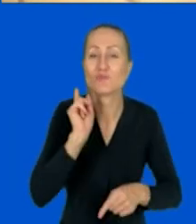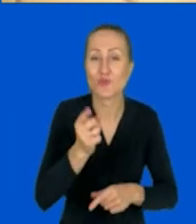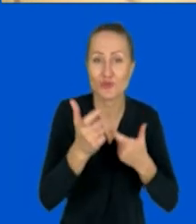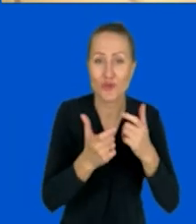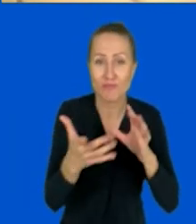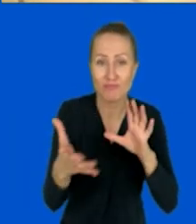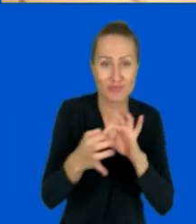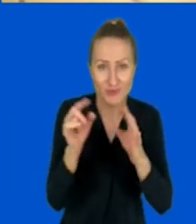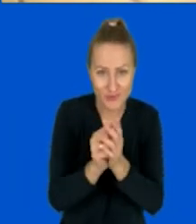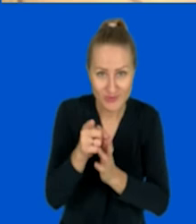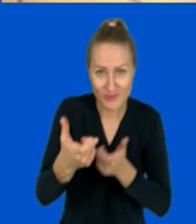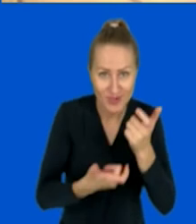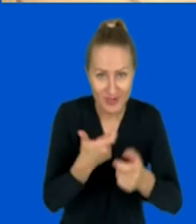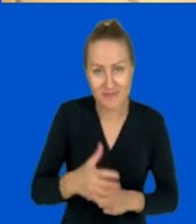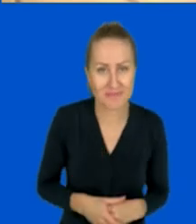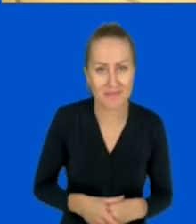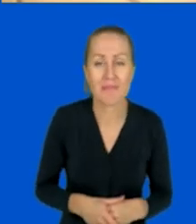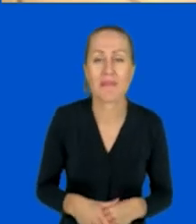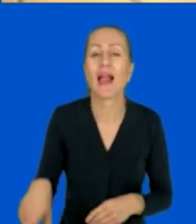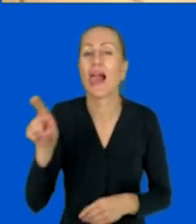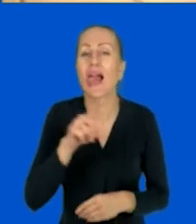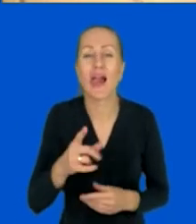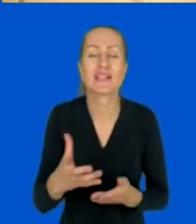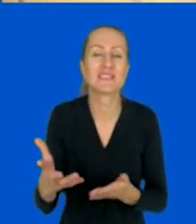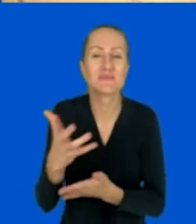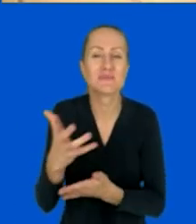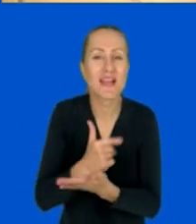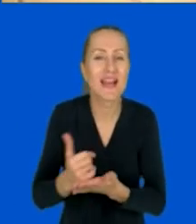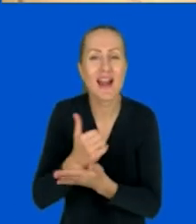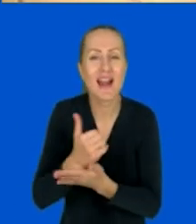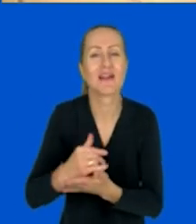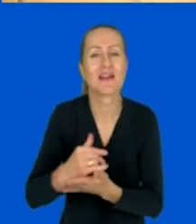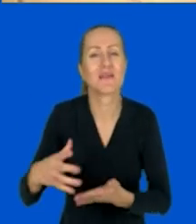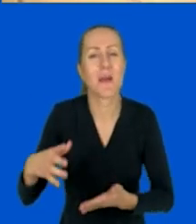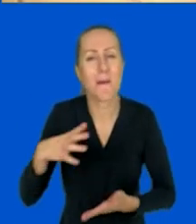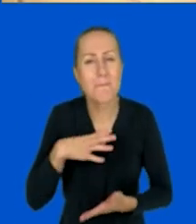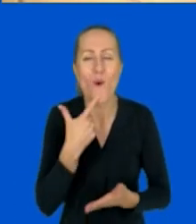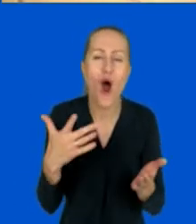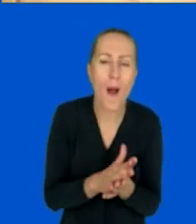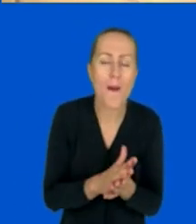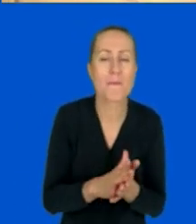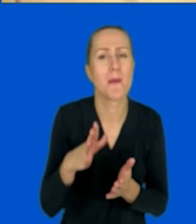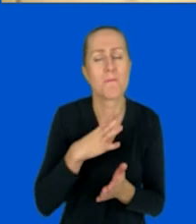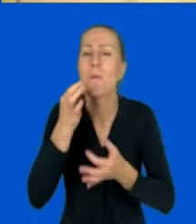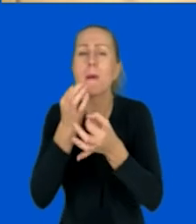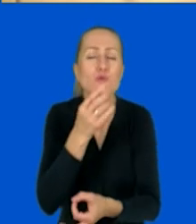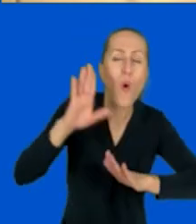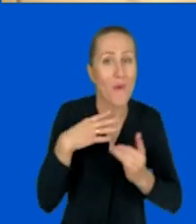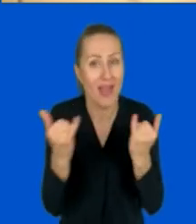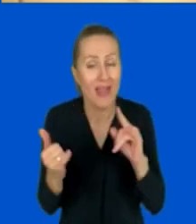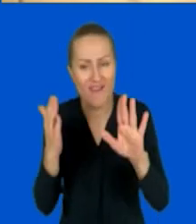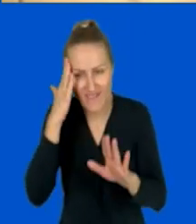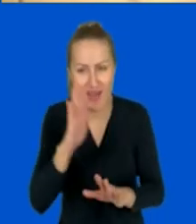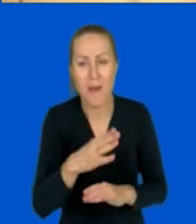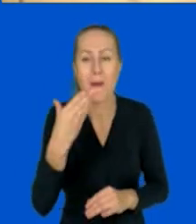wejść. Do zbierania opinii. Mówiliście o zbieraniu opinii, o pytaniu, o zdanie, o głosowaniu.